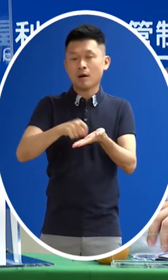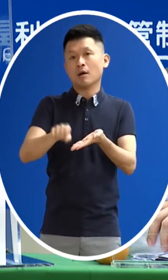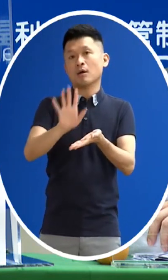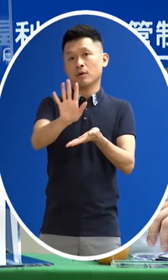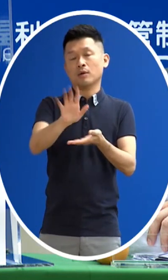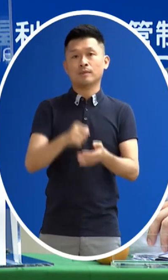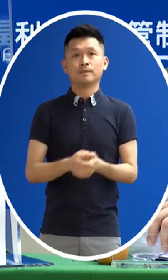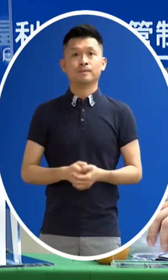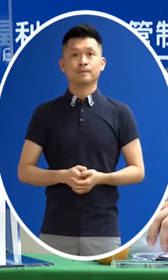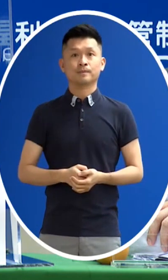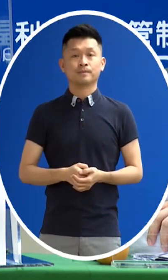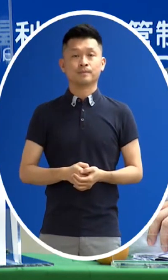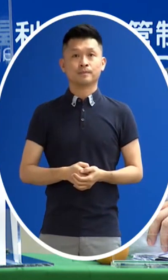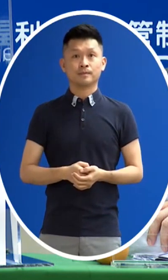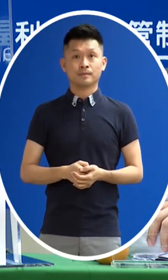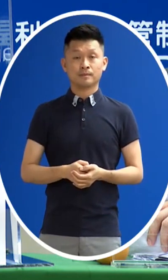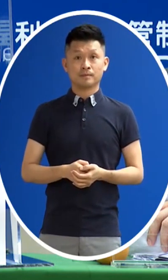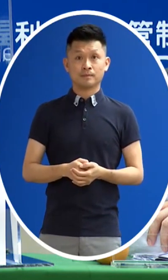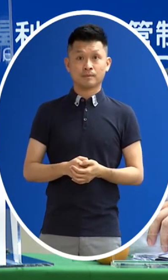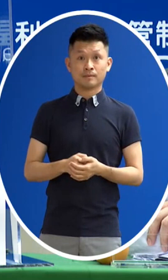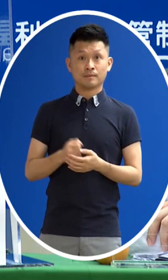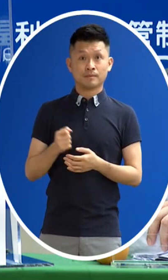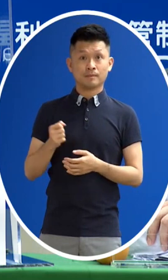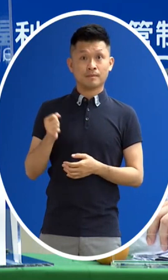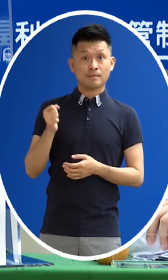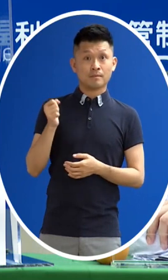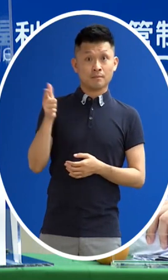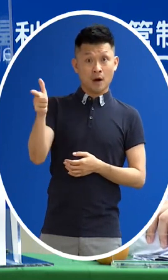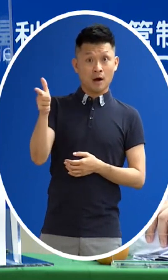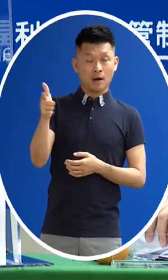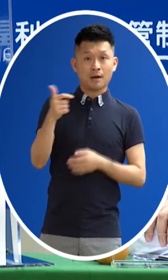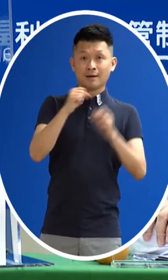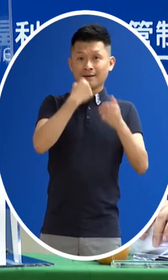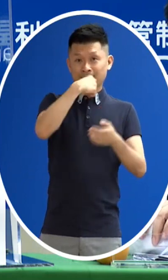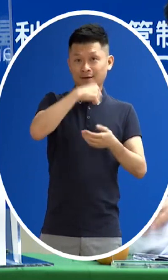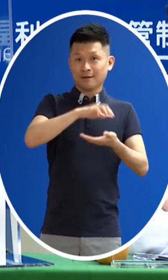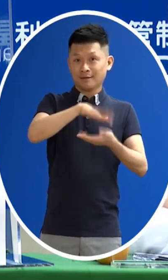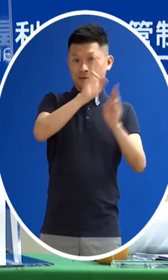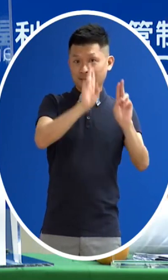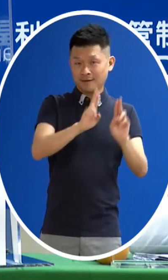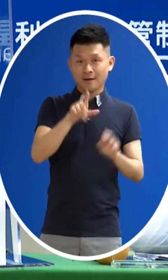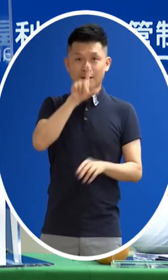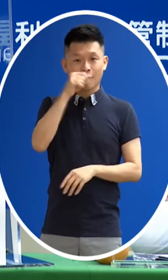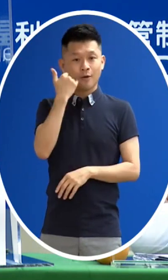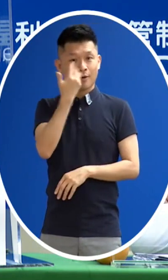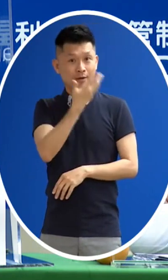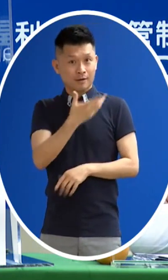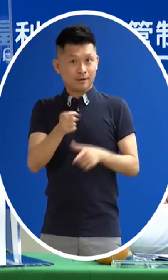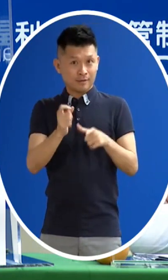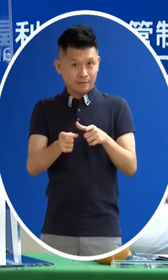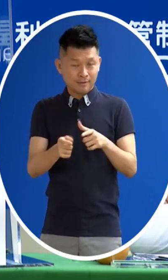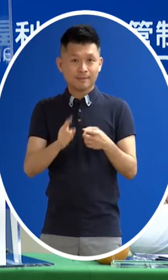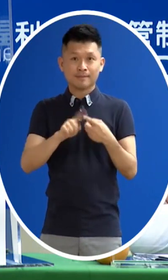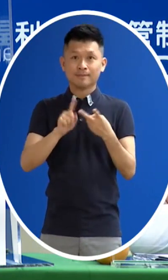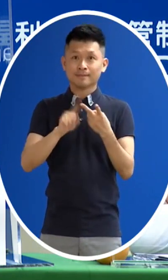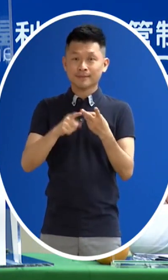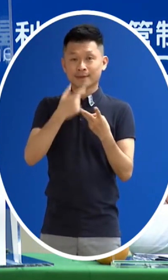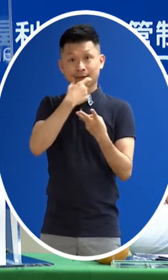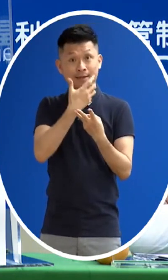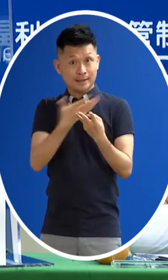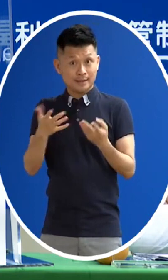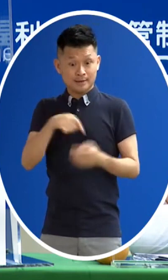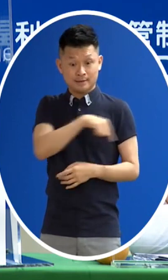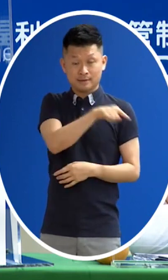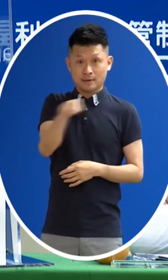第一個時間的時候購買方就是在台積電鴻海跟這個慈濟